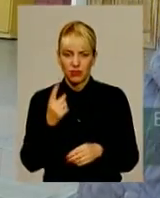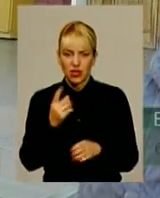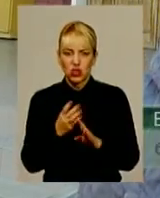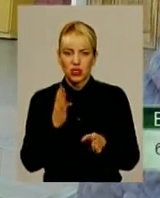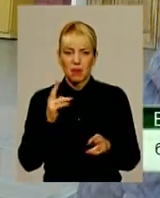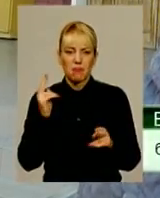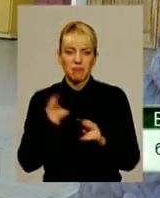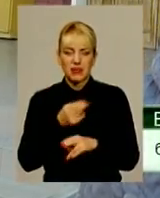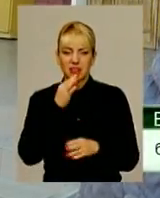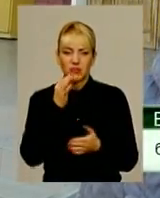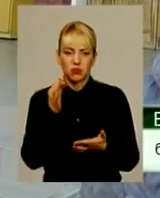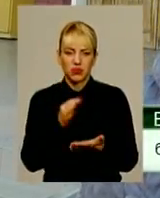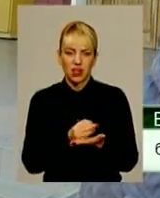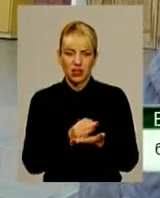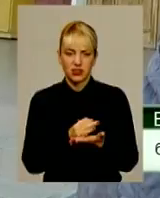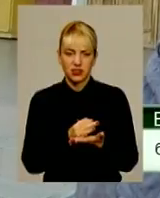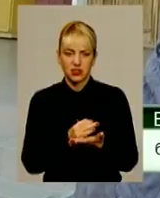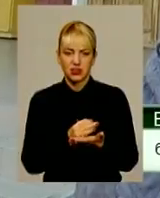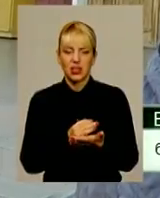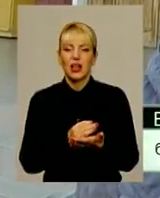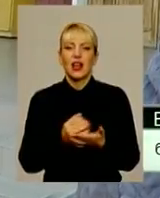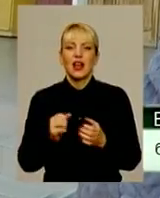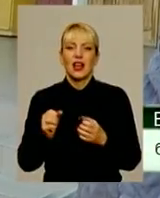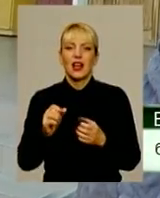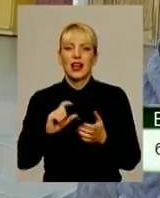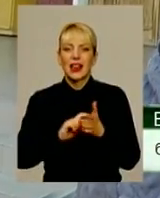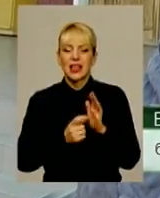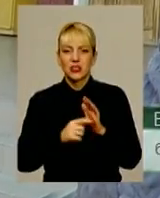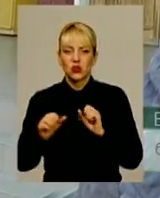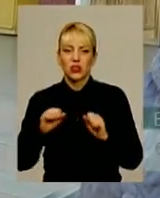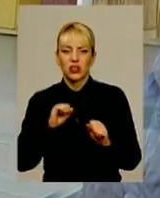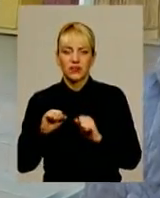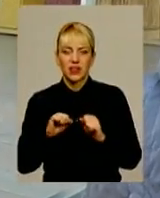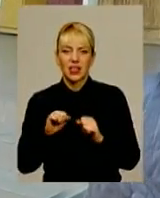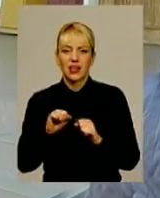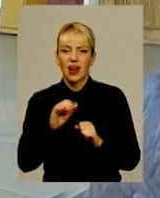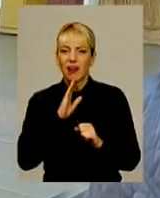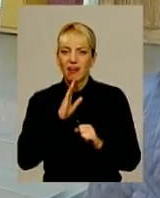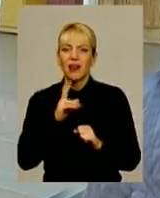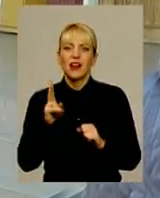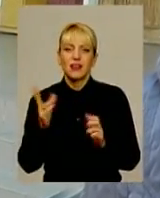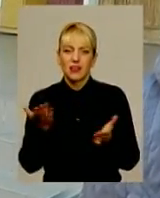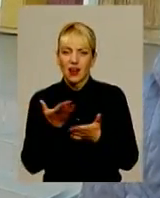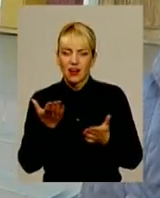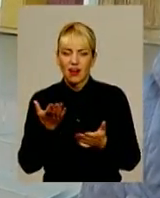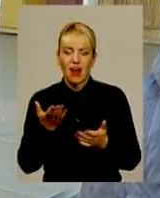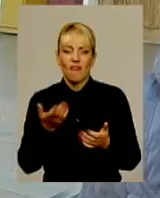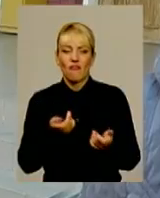безвідповідальність класного керівника, яка возила. Тут велика